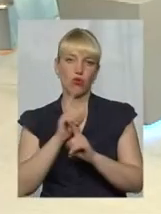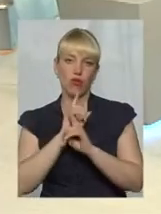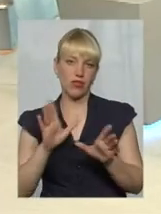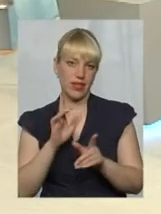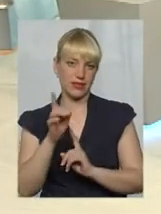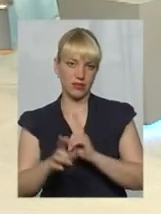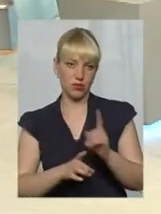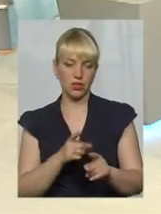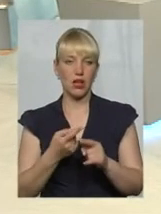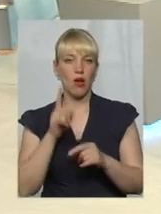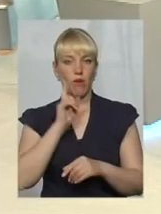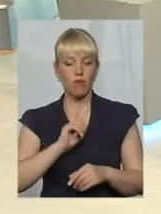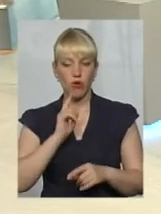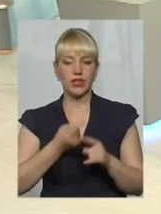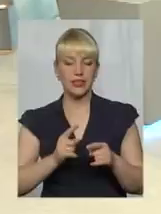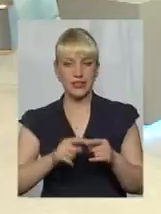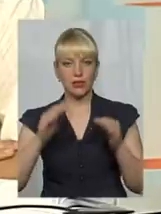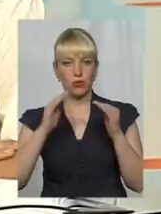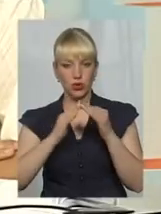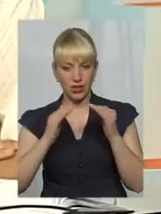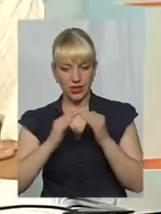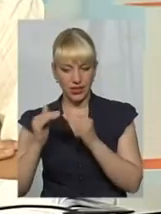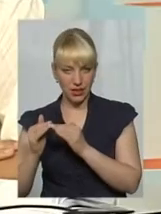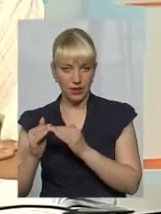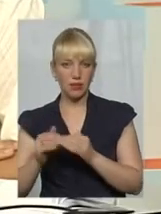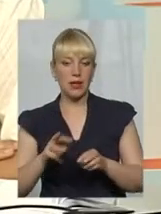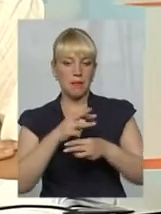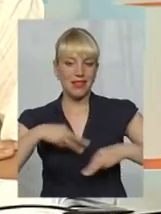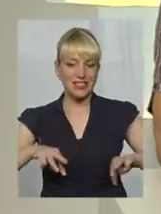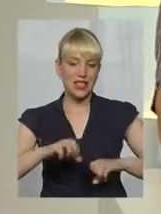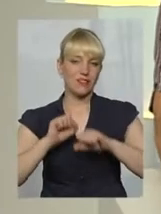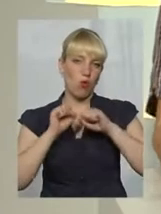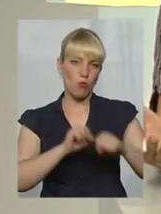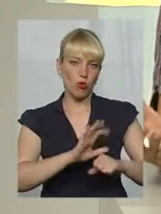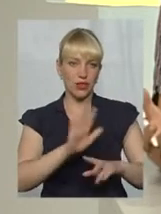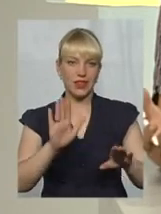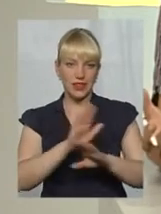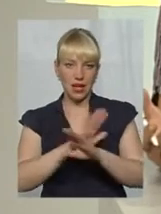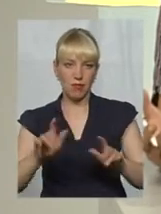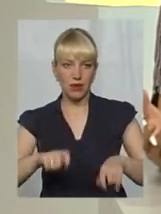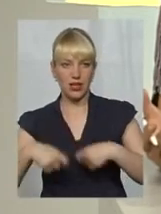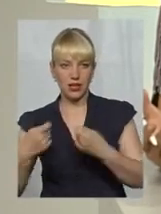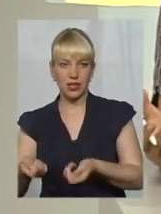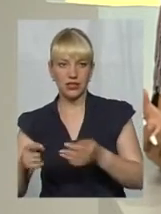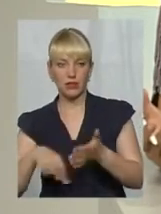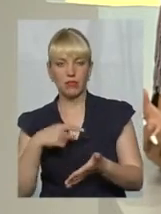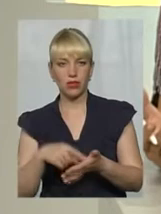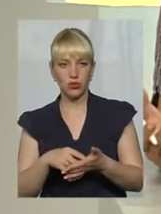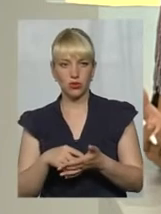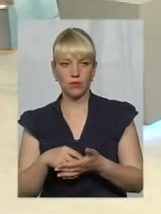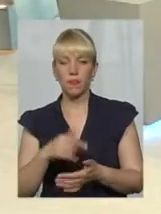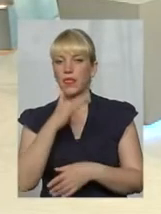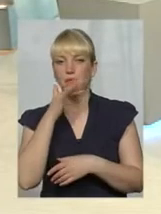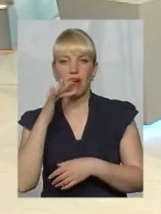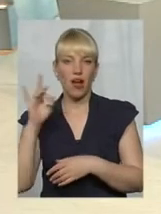будинки Міністерство оборони не передасть місту. Ну, до речі, про це говорили вже і на раз, і начебто було згодомо. Багато раз